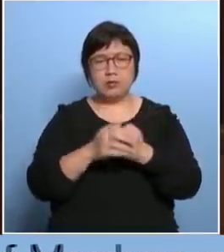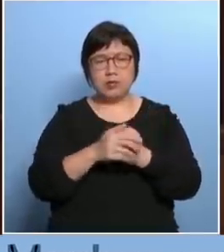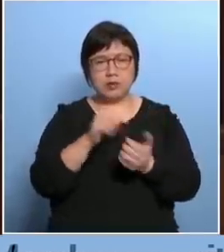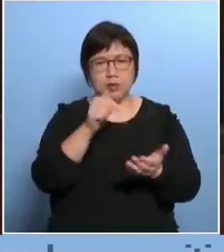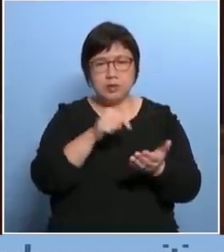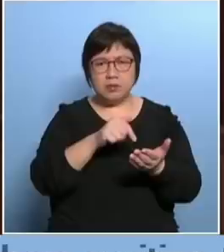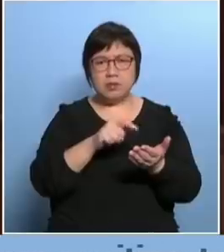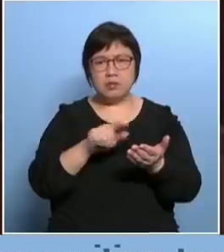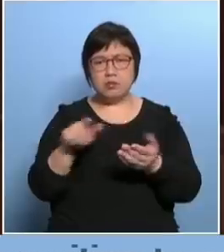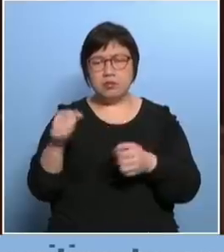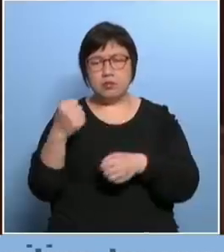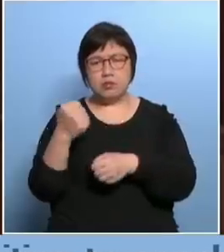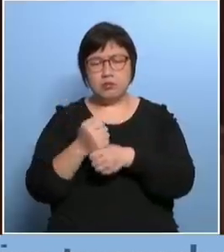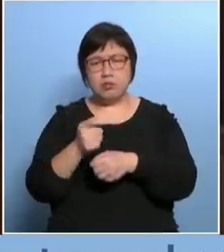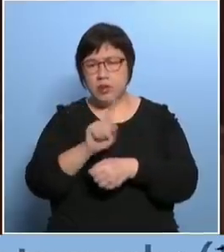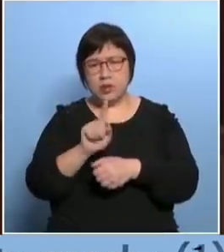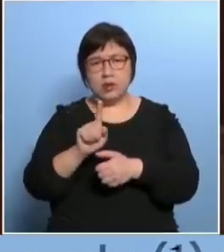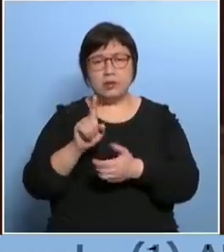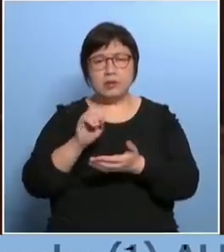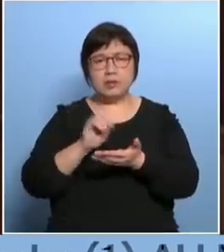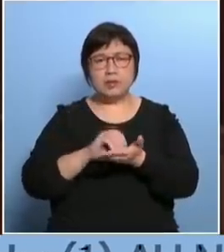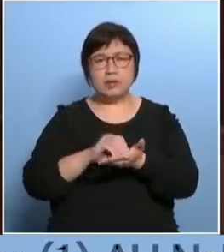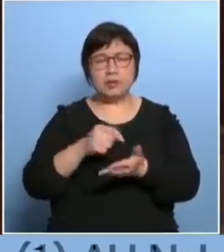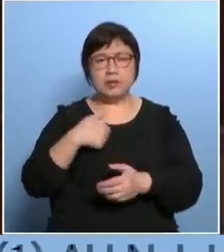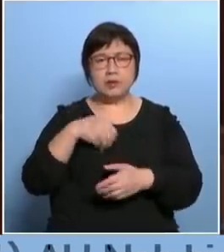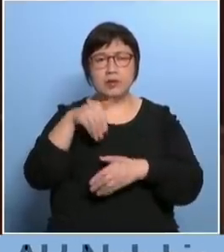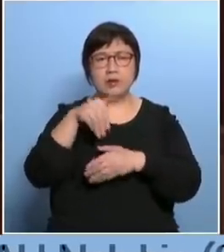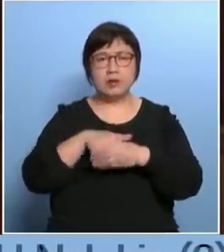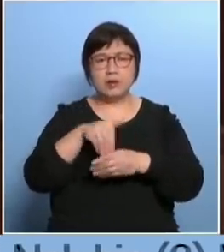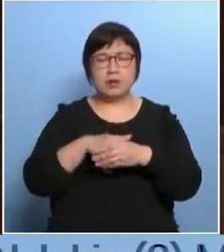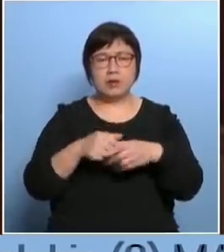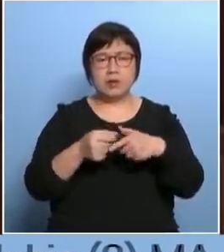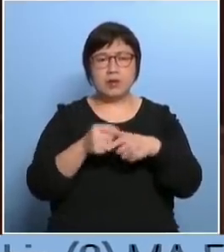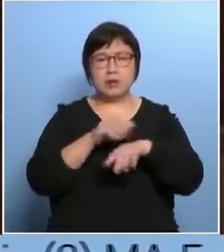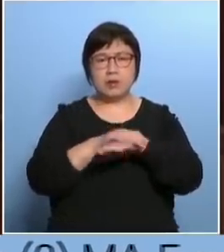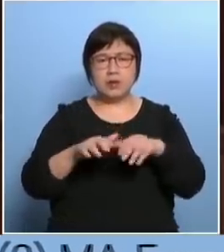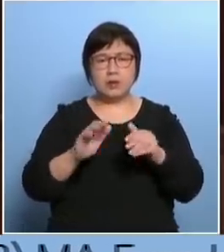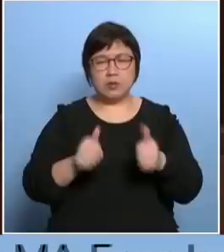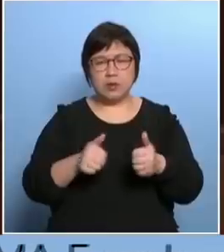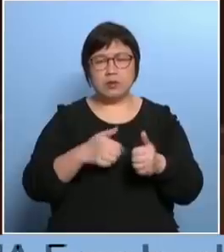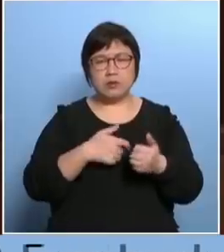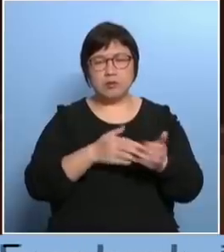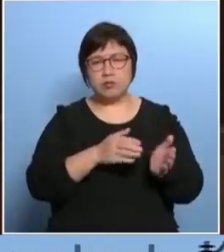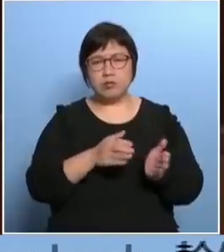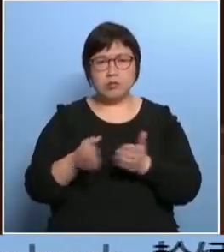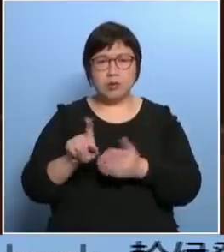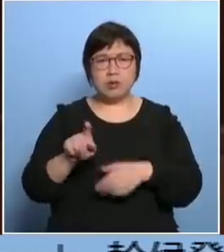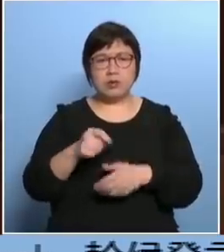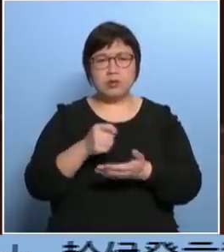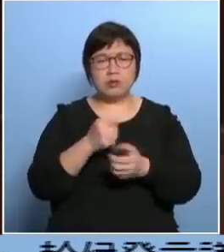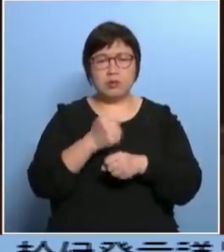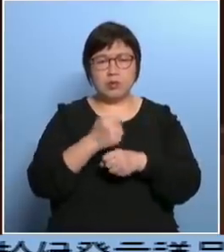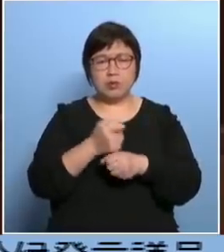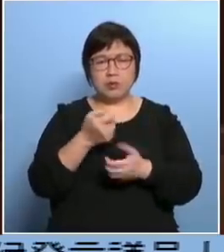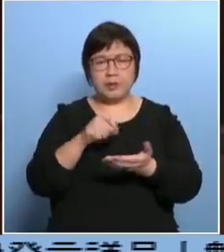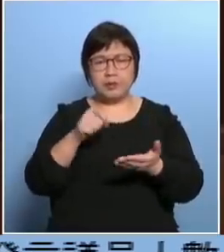外究竟又做到什么是确保到我们这个选举能够公平公正的进行只是做一些小小